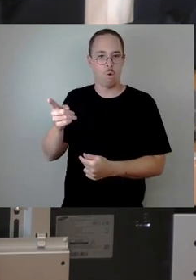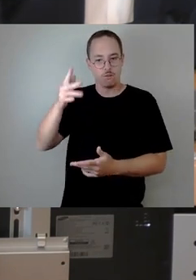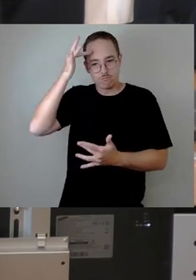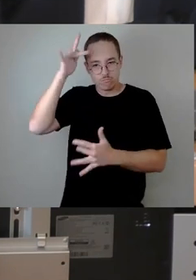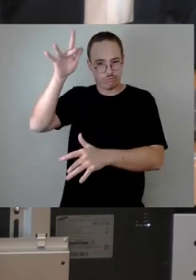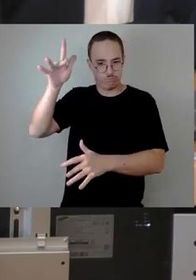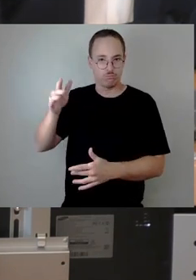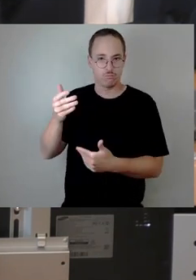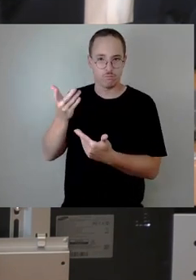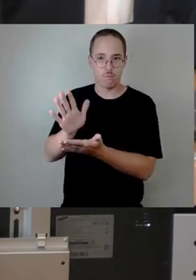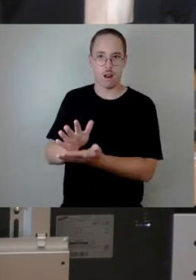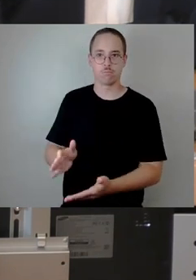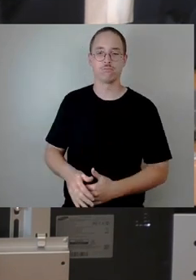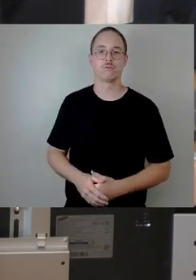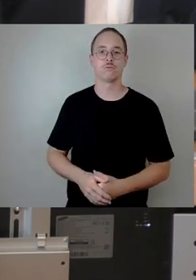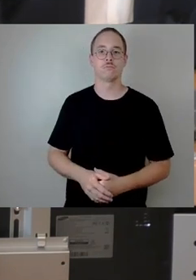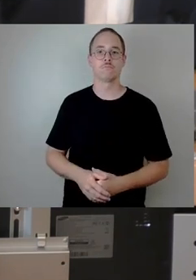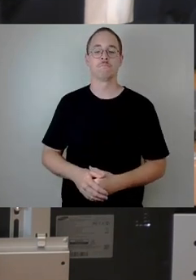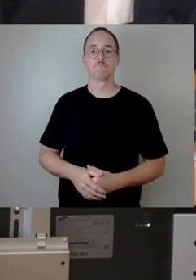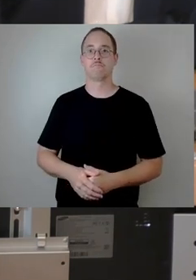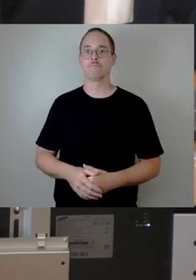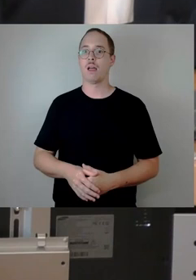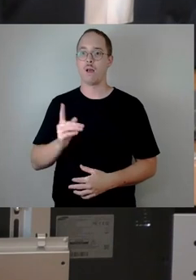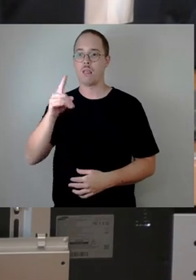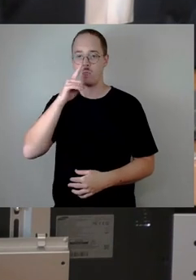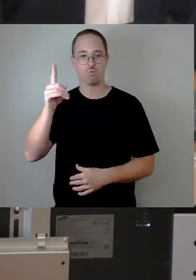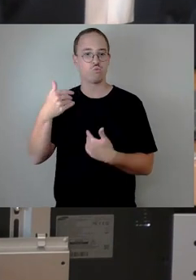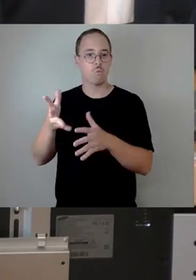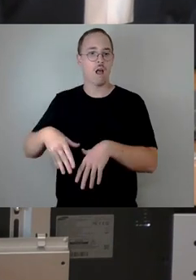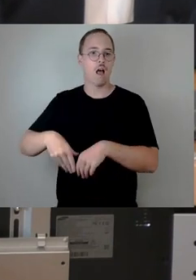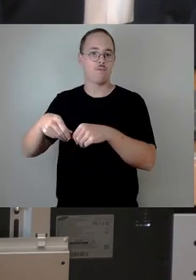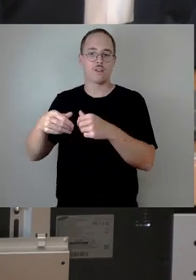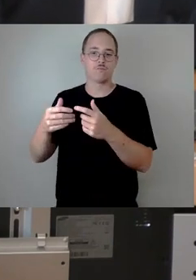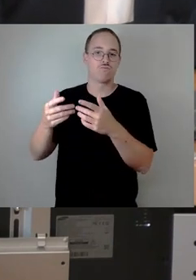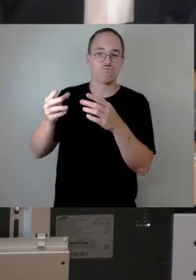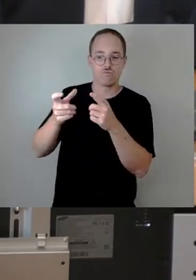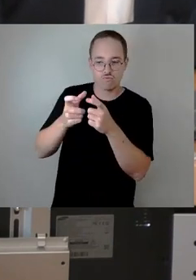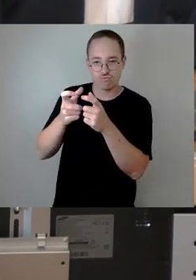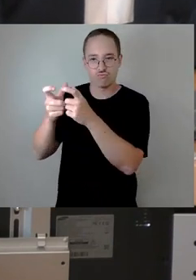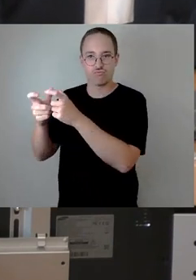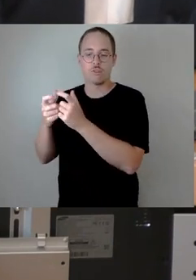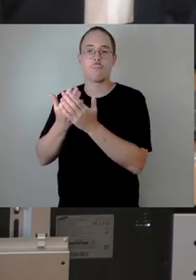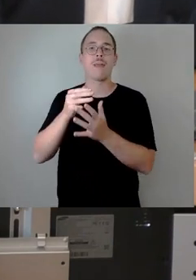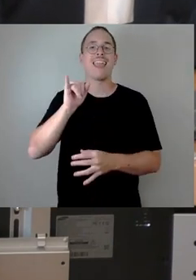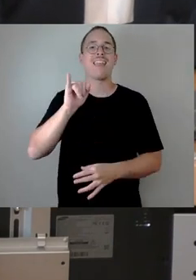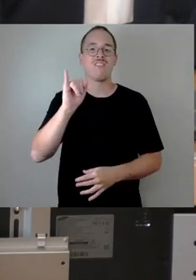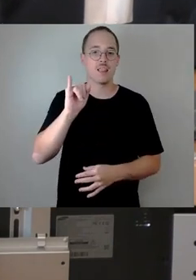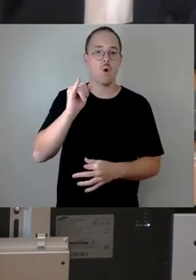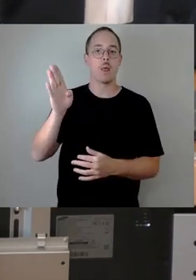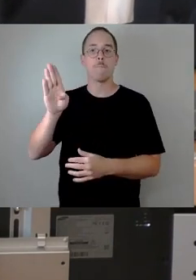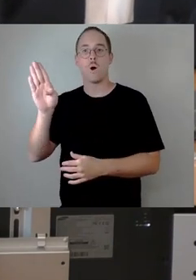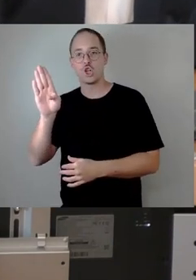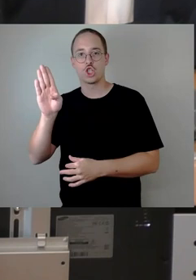dynamischen Entwicklung der Chipindustrie. Infineon, Bosch, Global Foundries, sie alle expandieren schon und planen es ganz konkret.